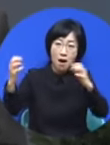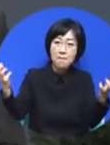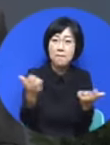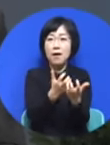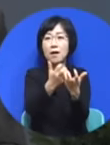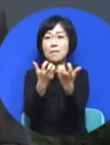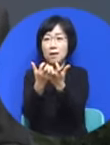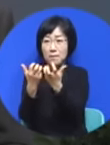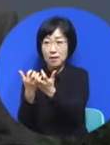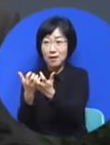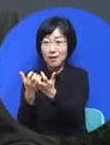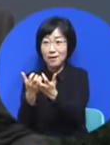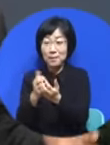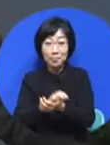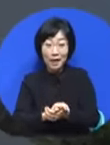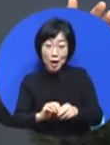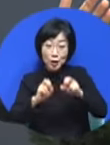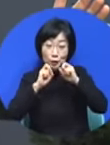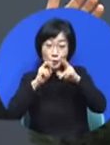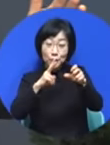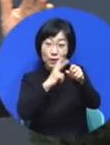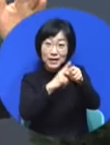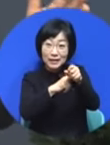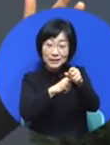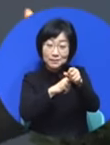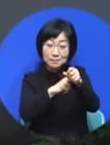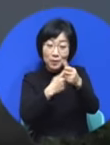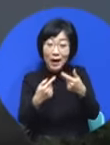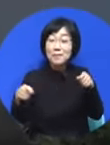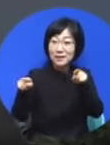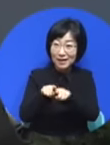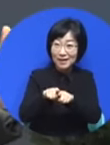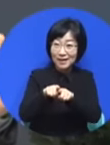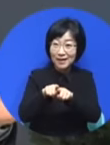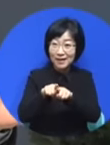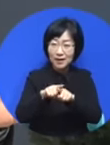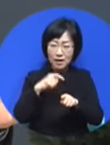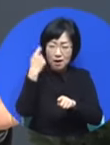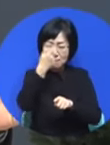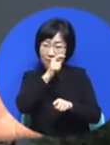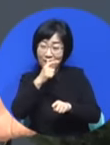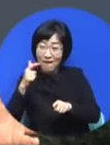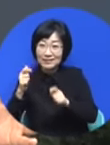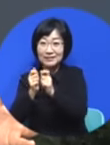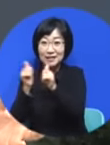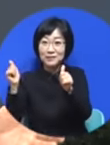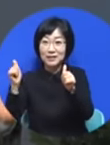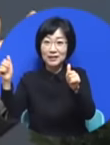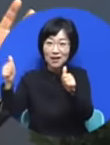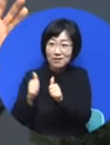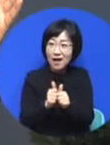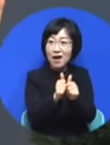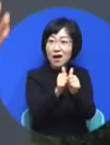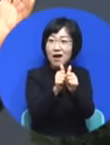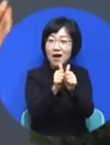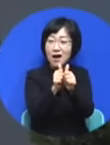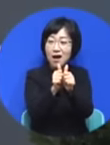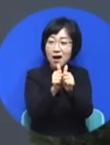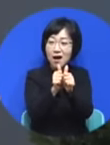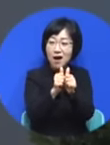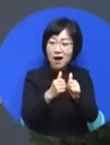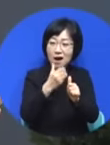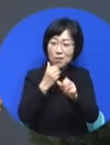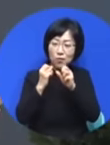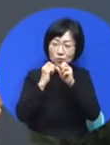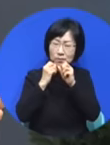우리 성교사님들 따라 오신 이 다민족들이 아주 훌륭한 분들이요. 이런 분들이 복음 앞으로 막